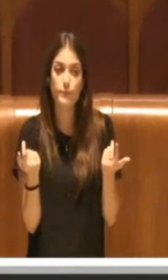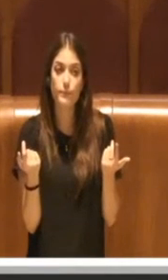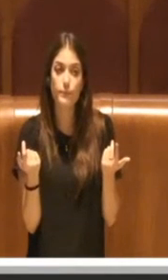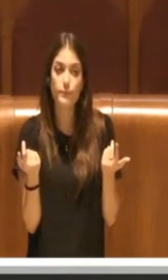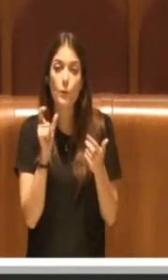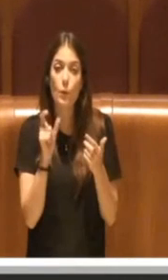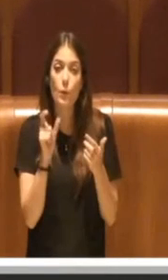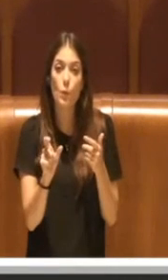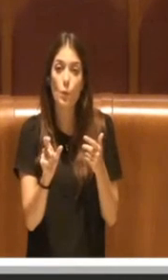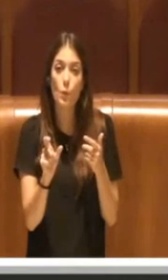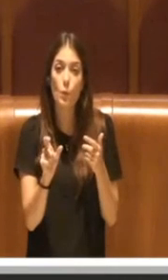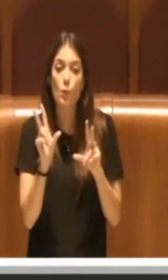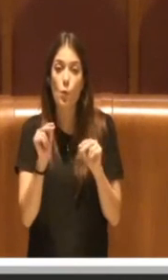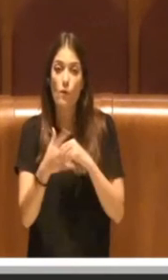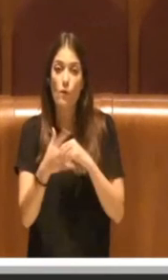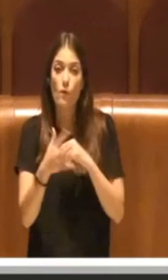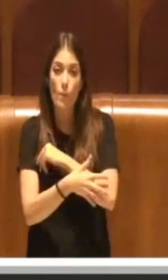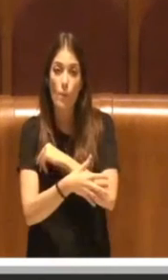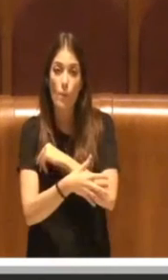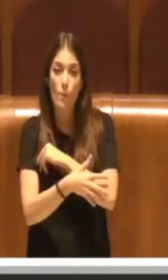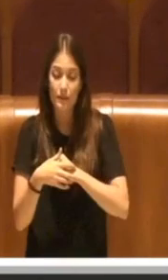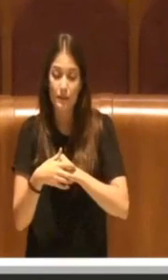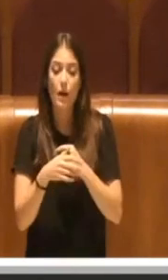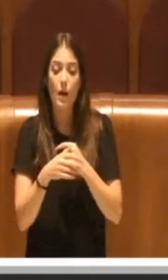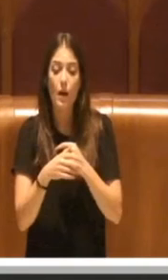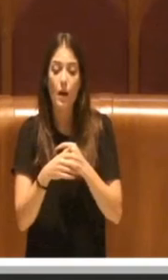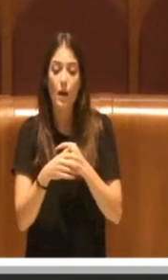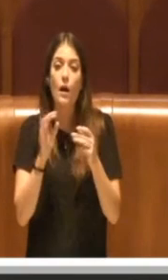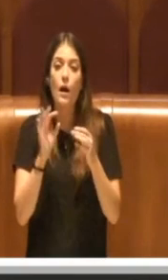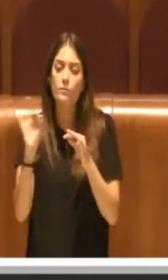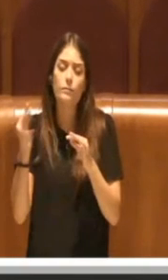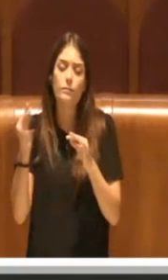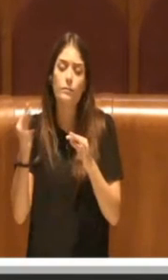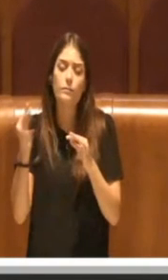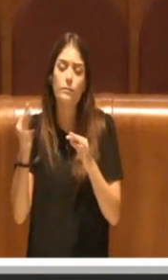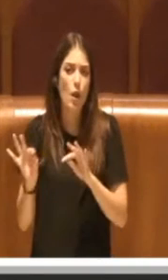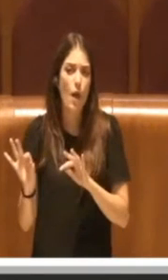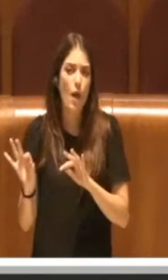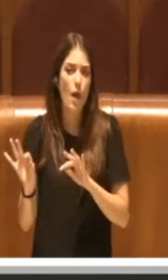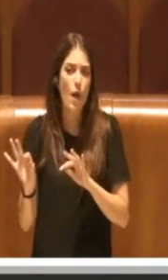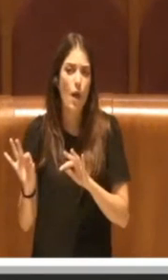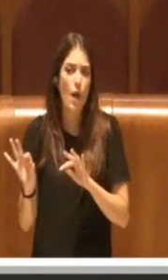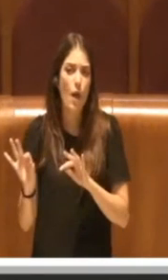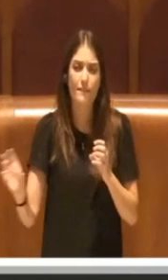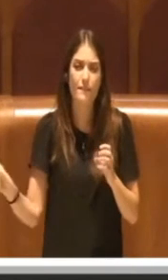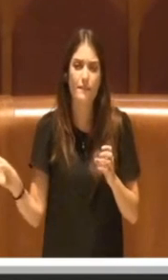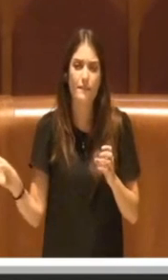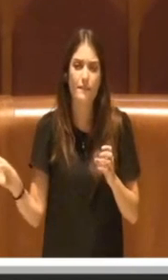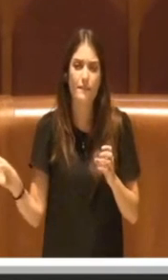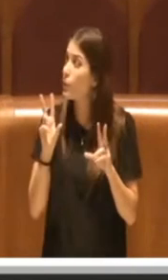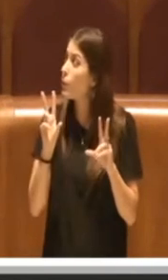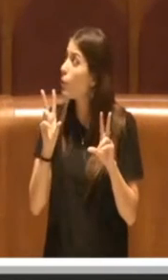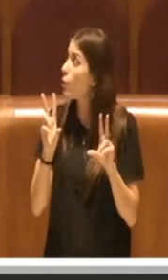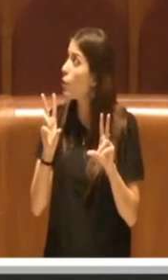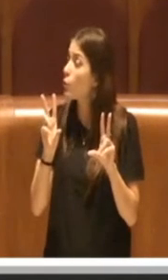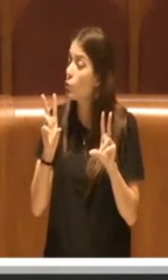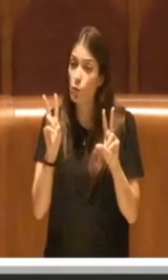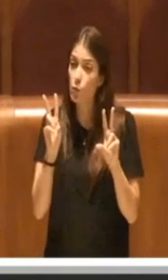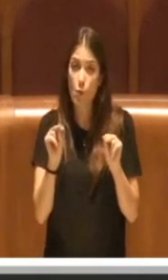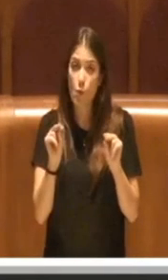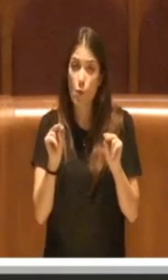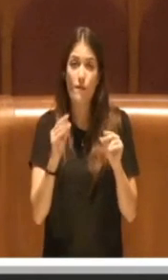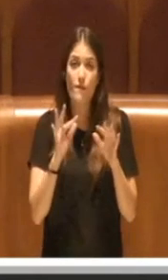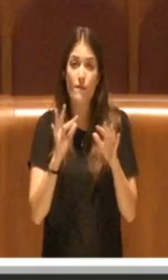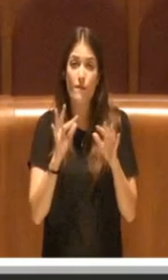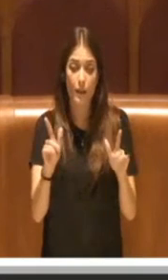nuove povertà, per quanto riguarda tutta una serie di particolarità che questa nuova pandemia ci